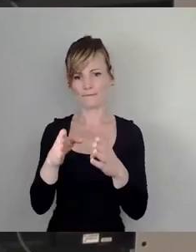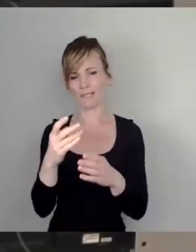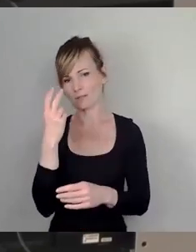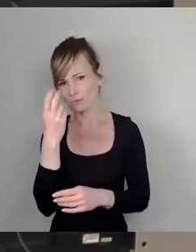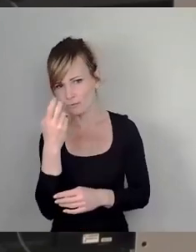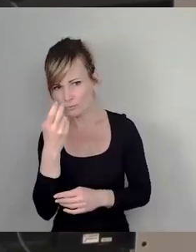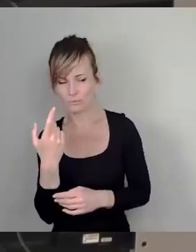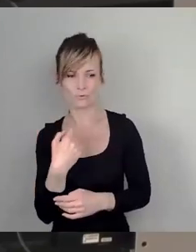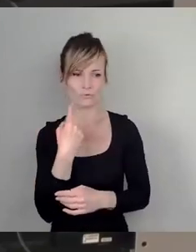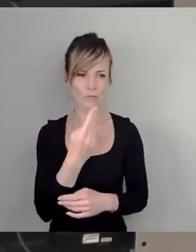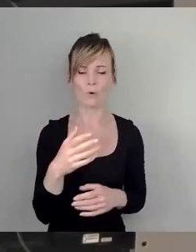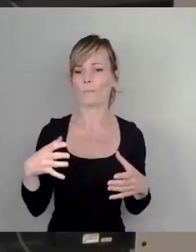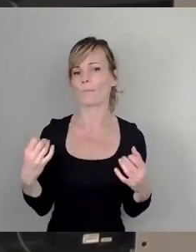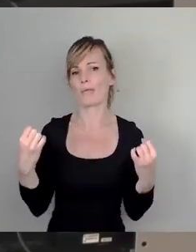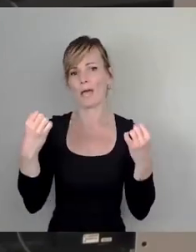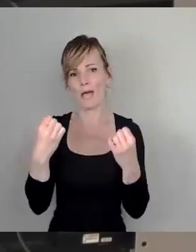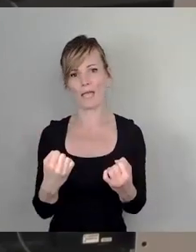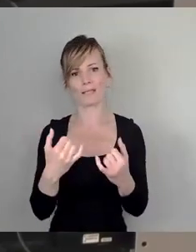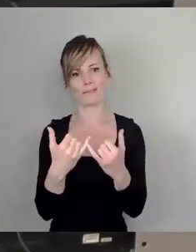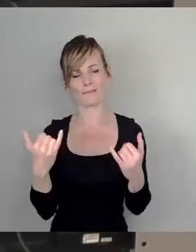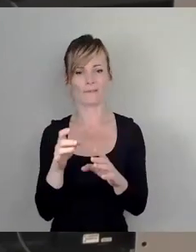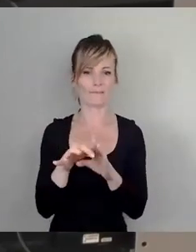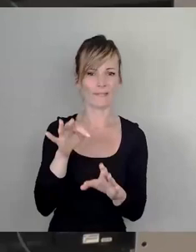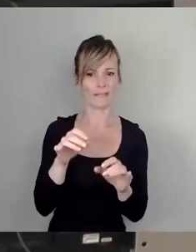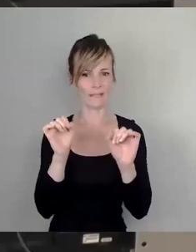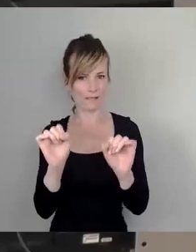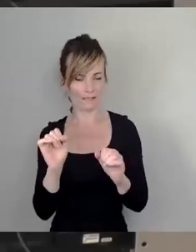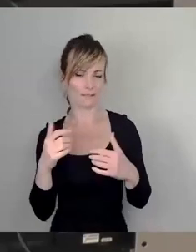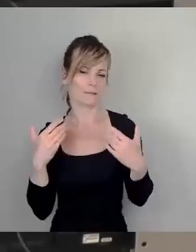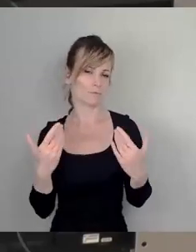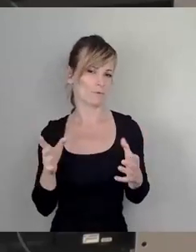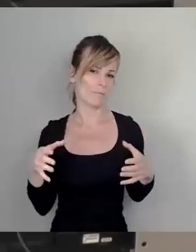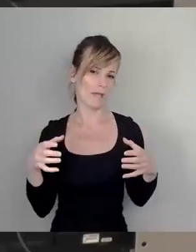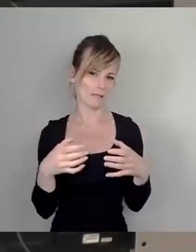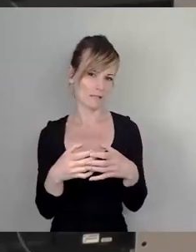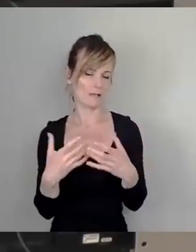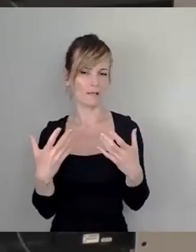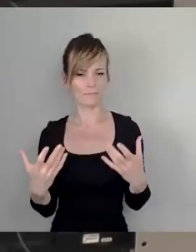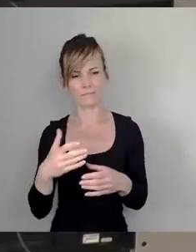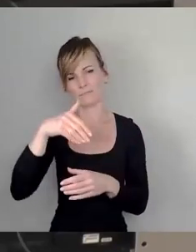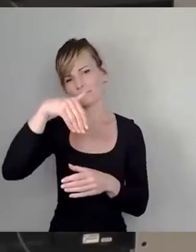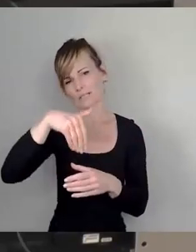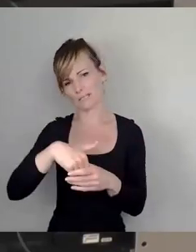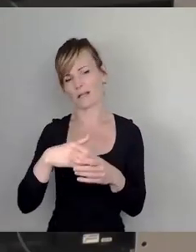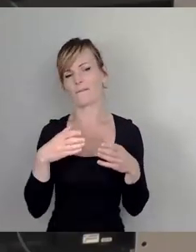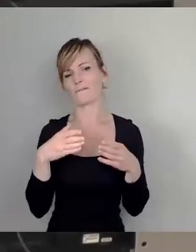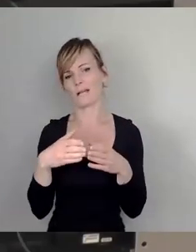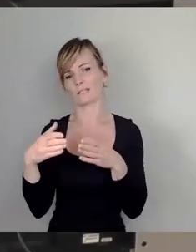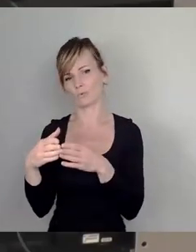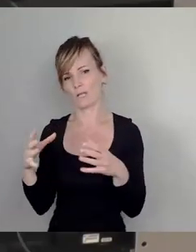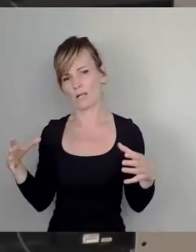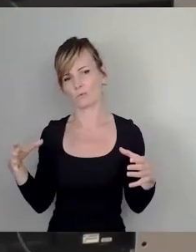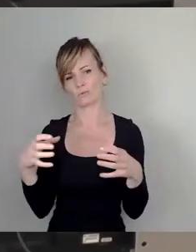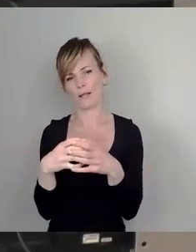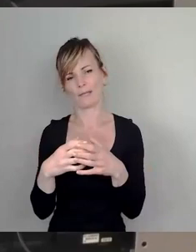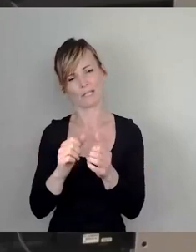suchen und der Sache wegen gemeinsam dann auch interfraktionell gekämpft haben. Ich glaube, das wäre